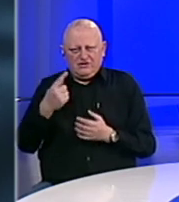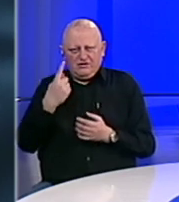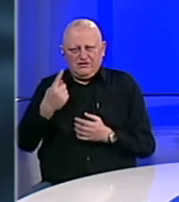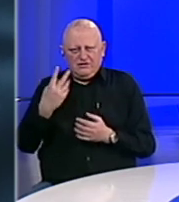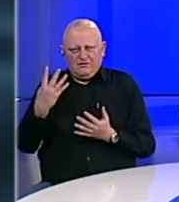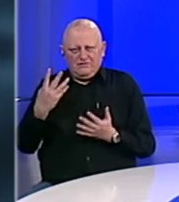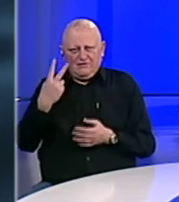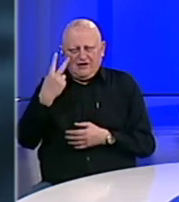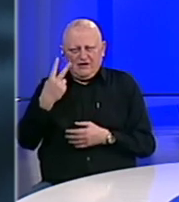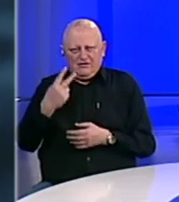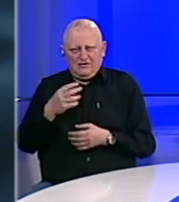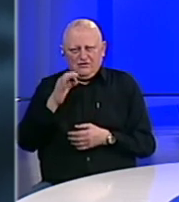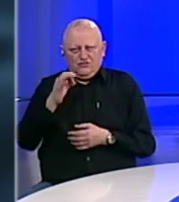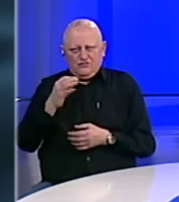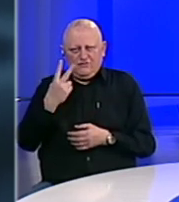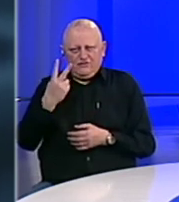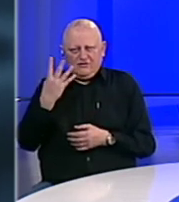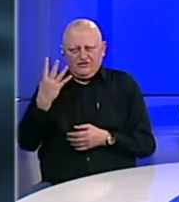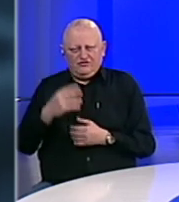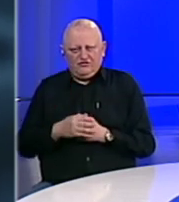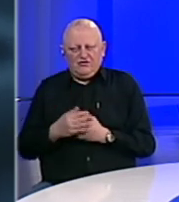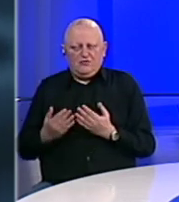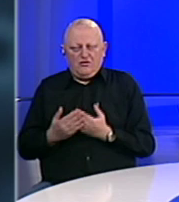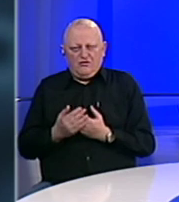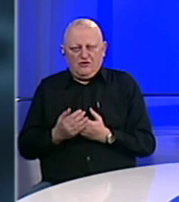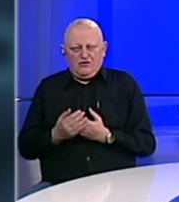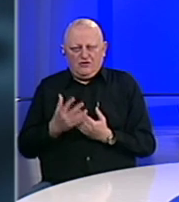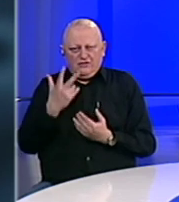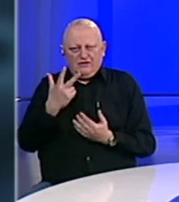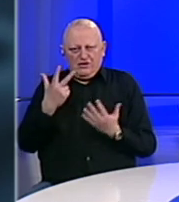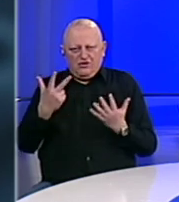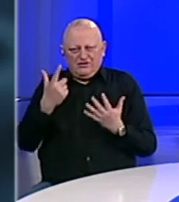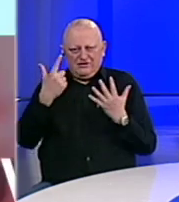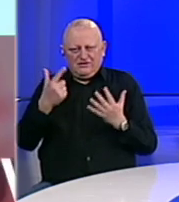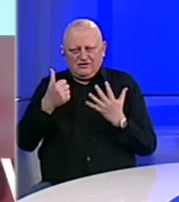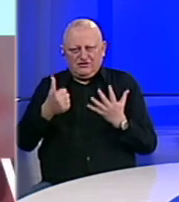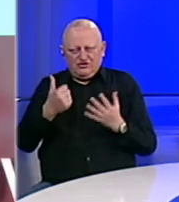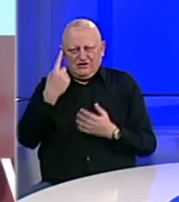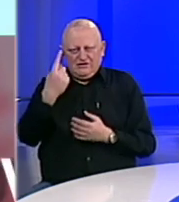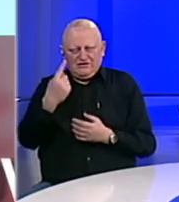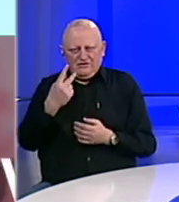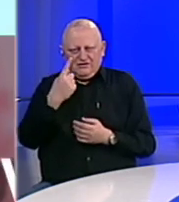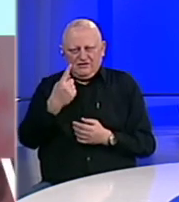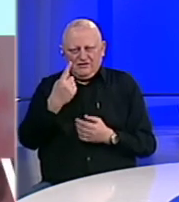-92024. Ponovit ću još jednom, 387-611